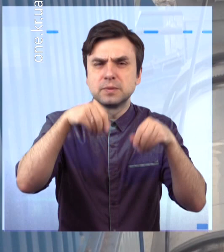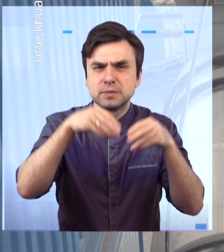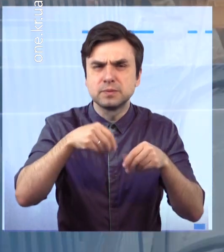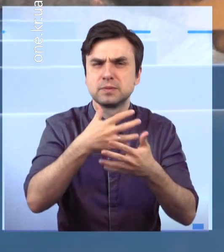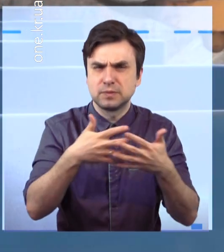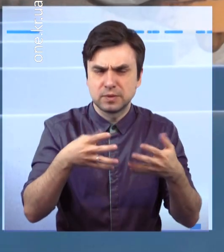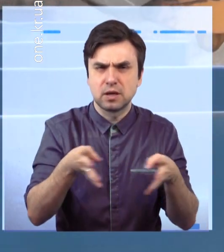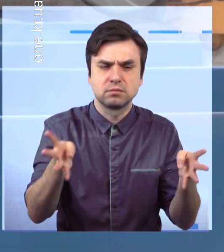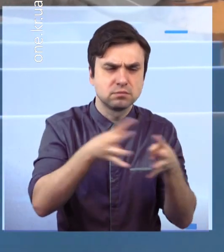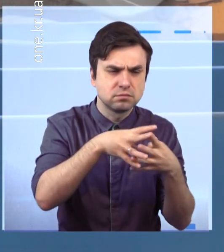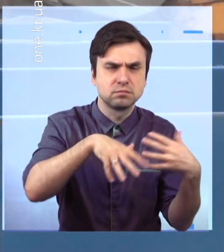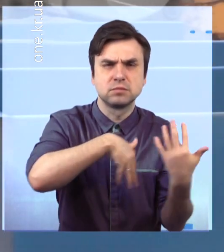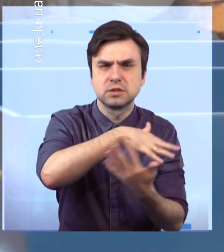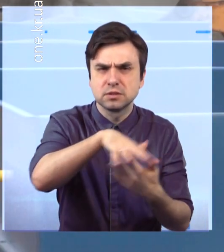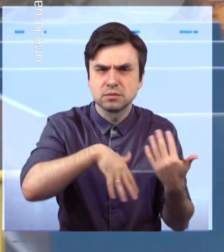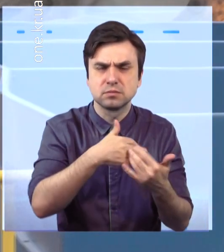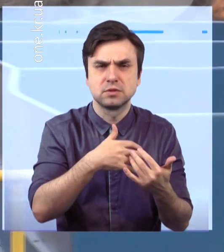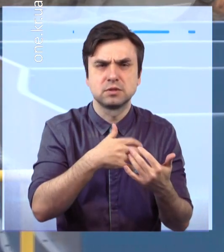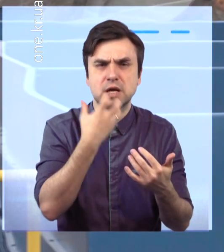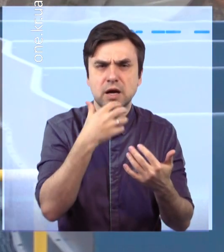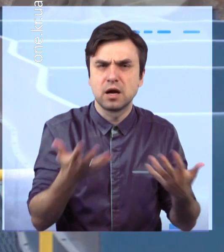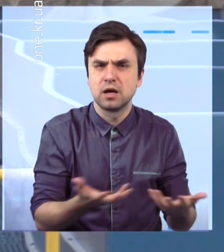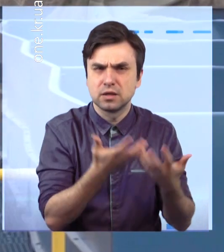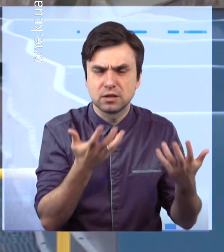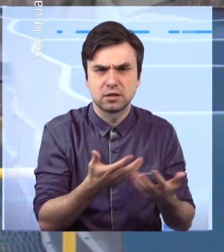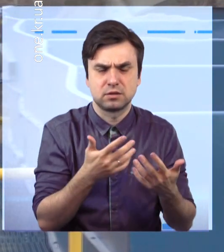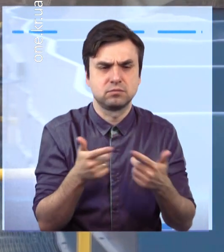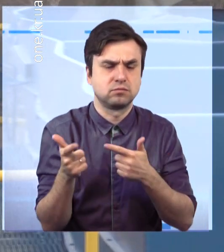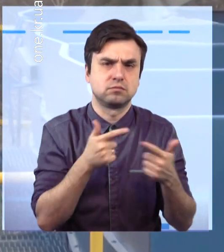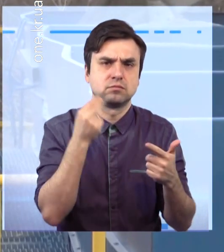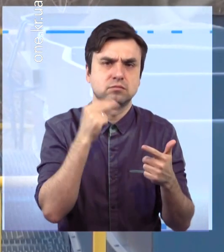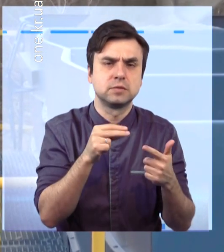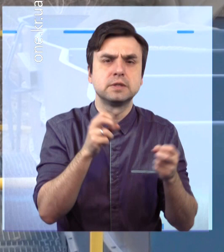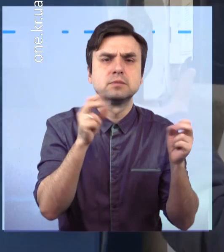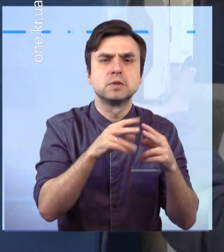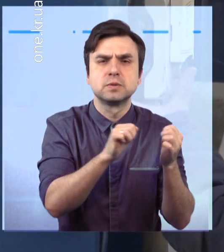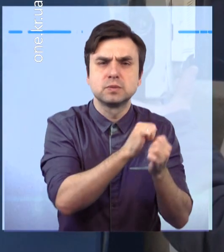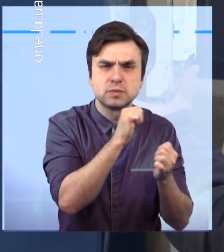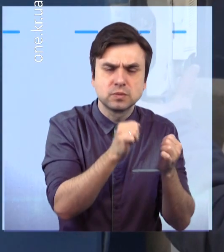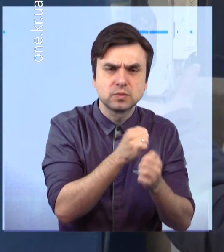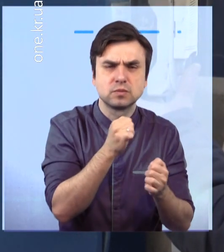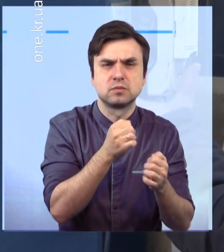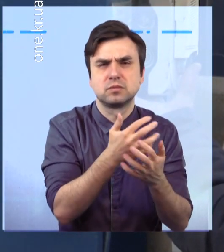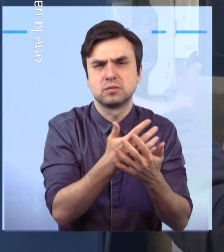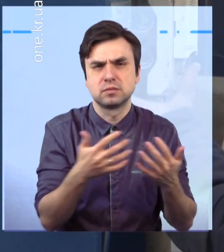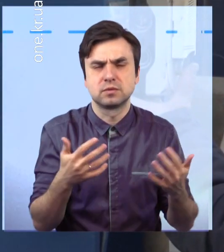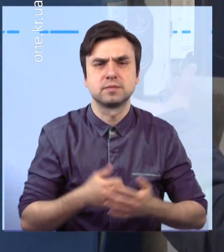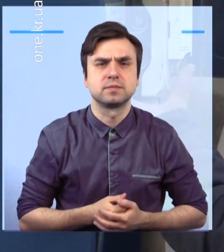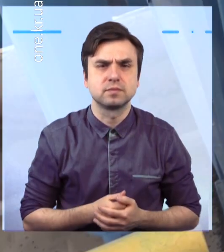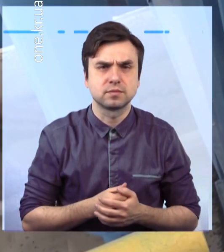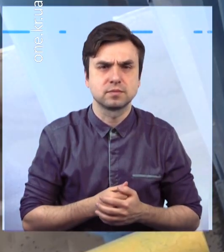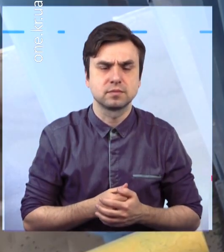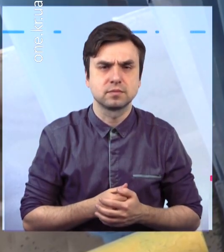всі системи асфальтного заводу, зокрема холодної сировини, системи підсушування, сортування та змішування, зберігання і нагрівання бітуму, та